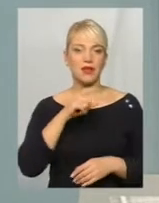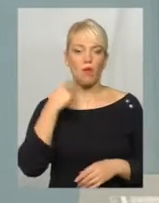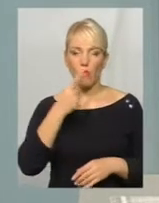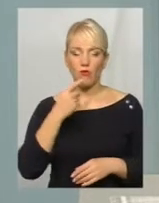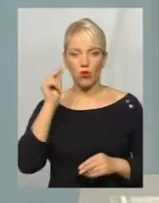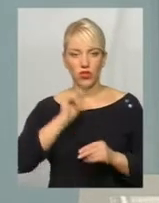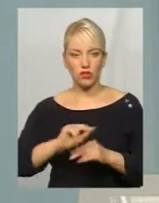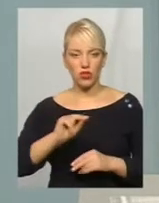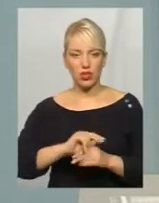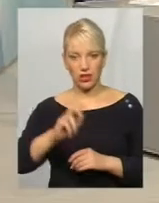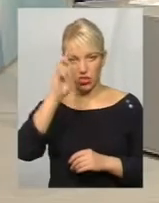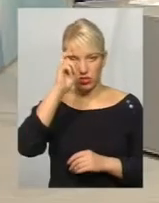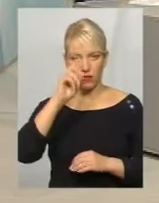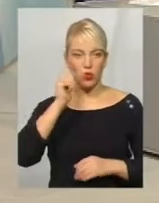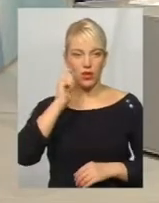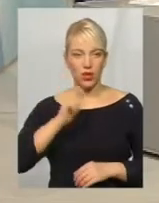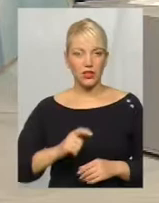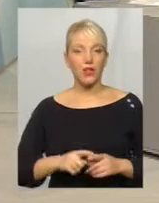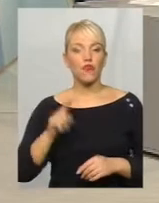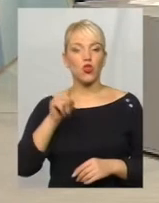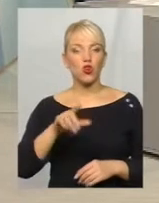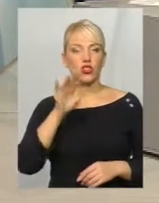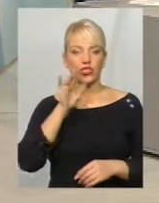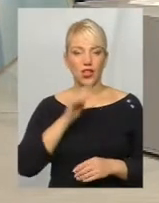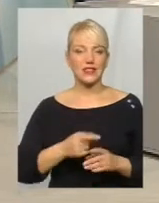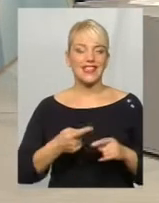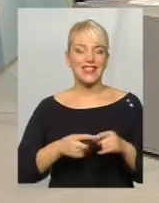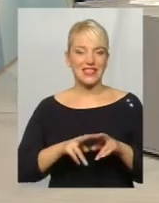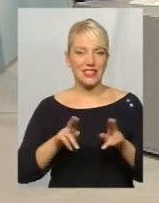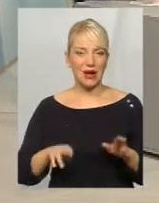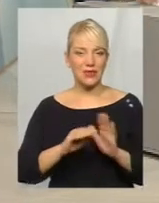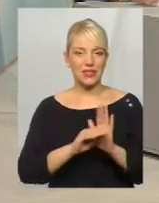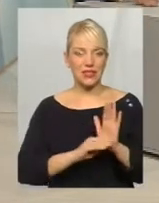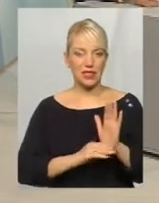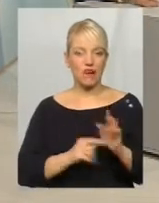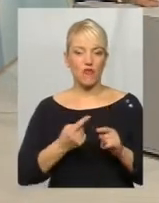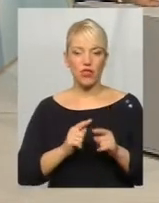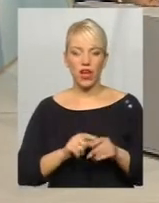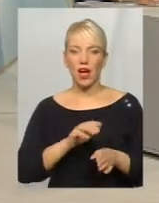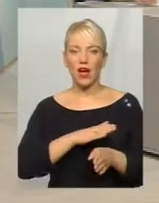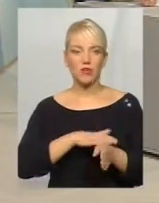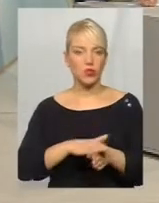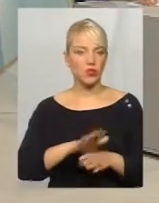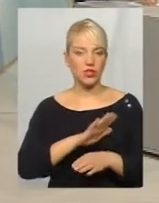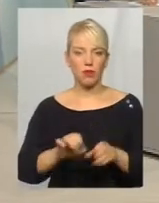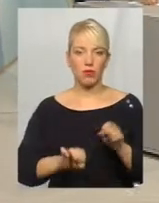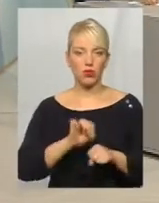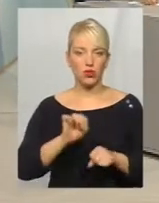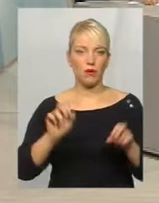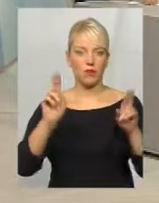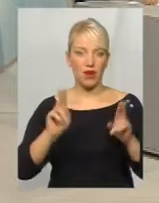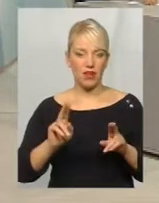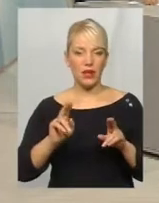навчання державною українською. В той же час ця ж сама стаття, вона абсолютно не порушуючи права